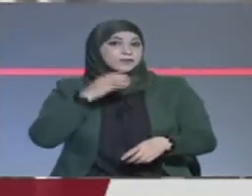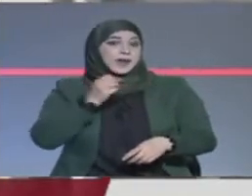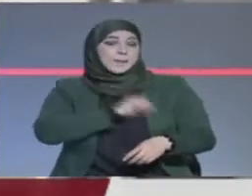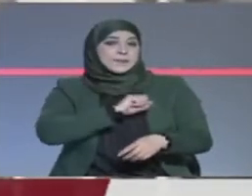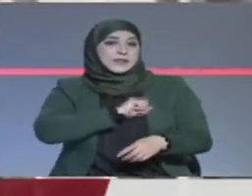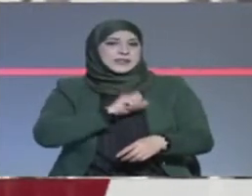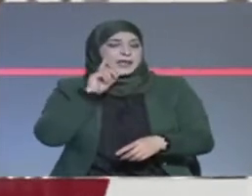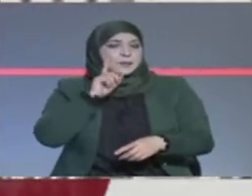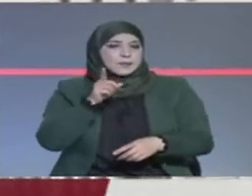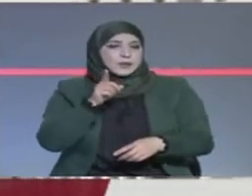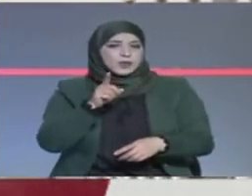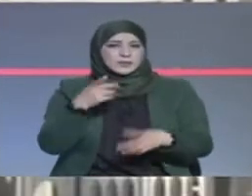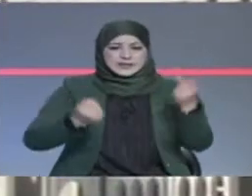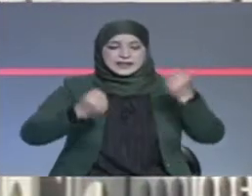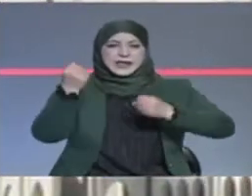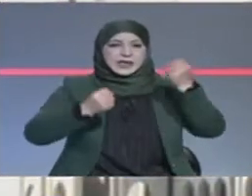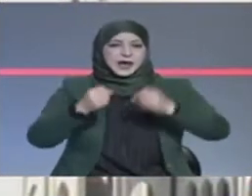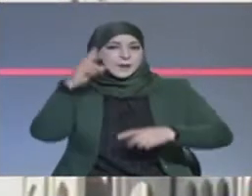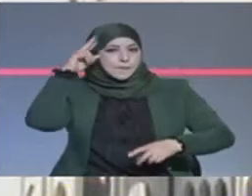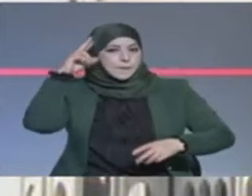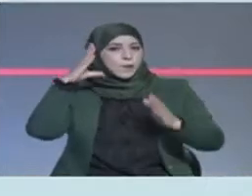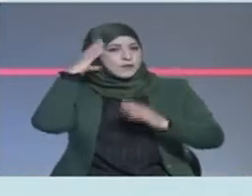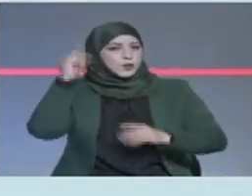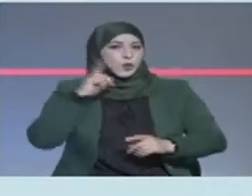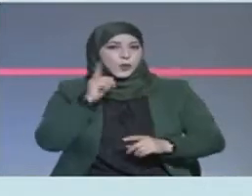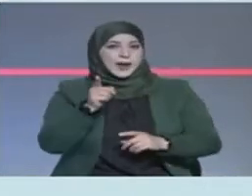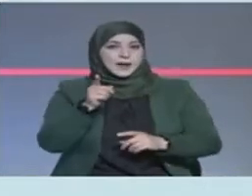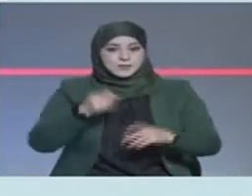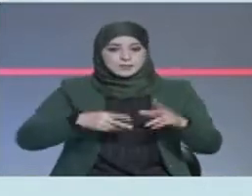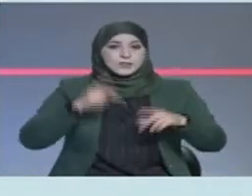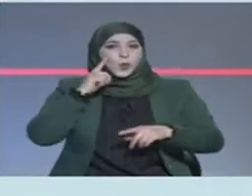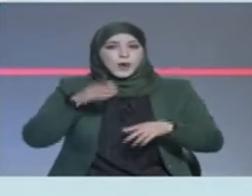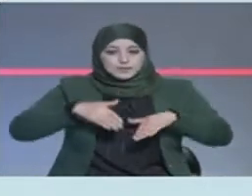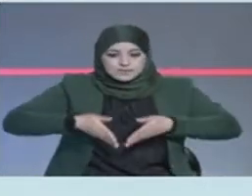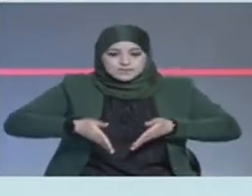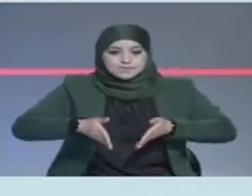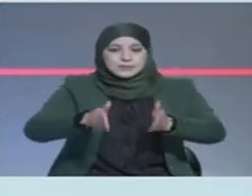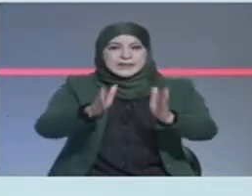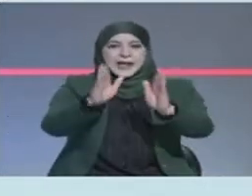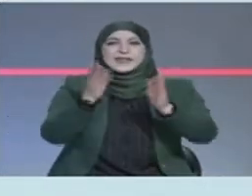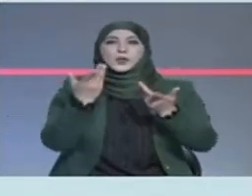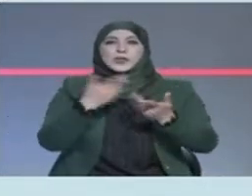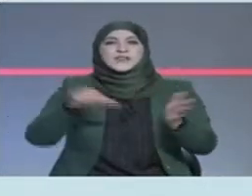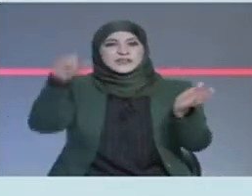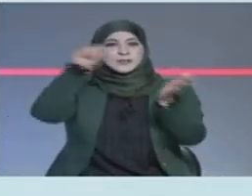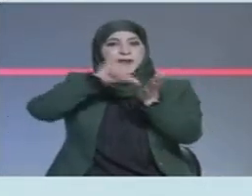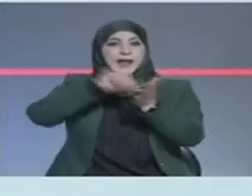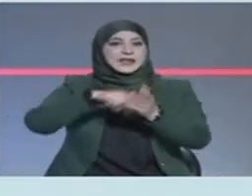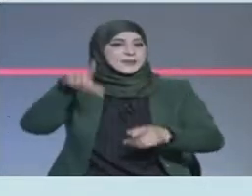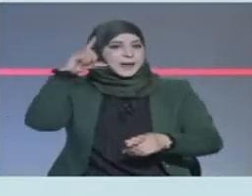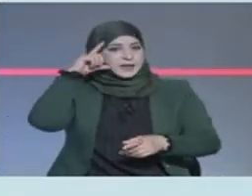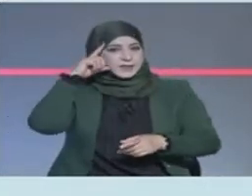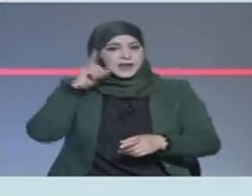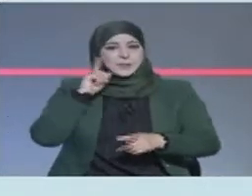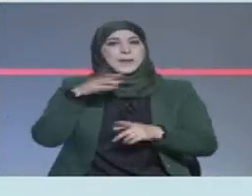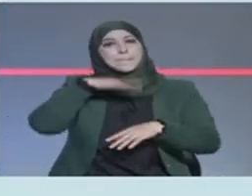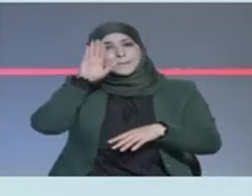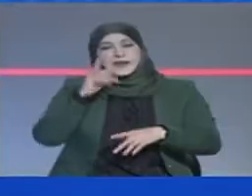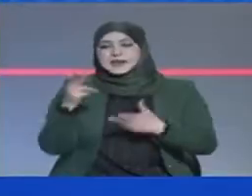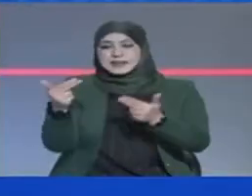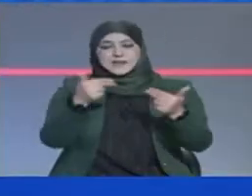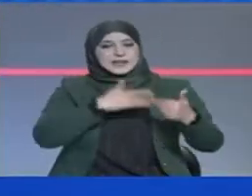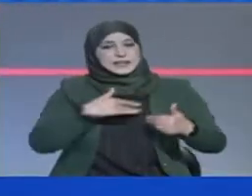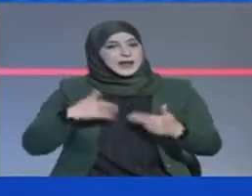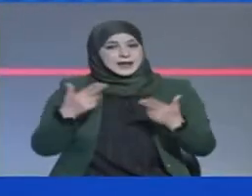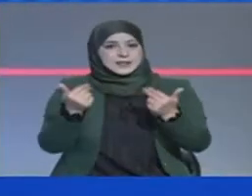مصفحة ربعية الدفع أثناء موره بمنطقة جنزور غربي ترابلوس دون أن يتعرض لأي أذاء